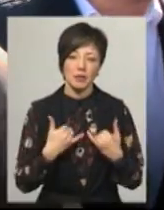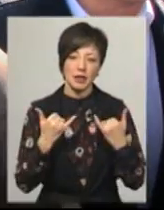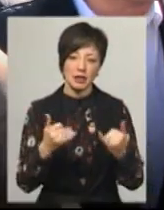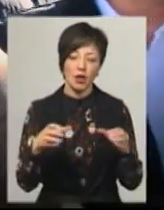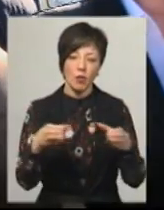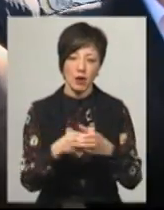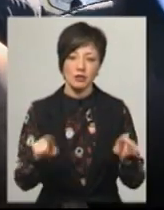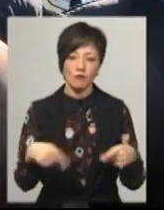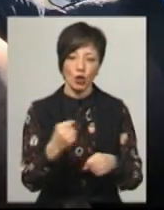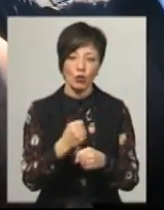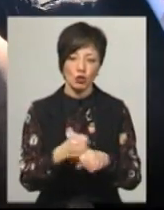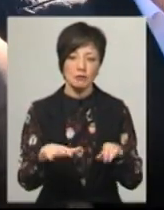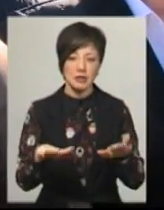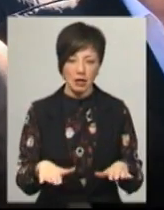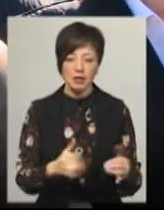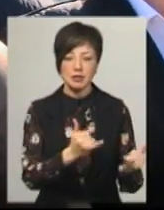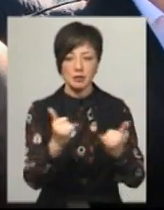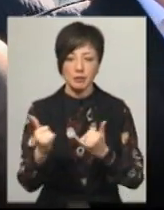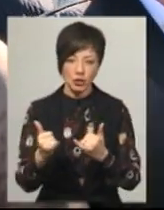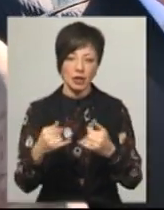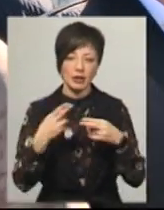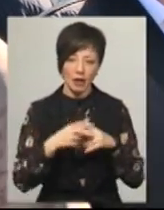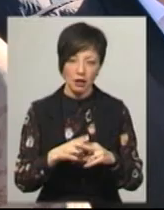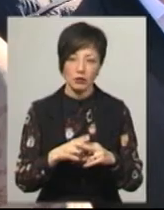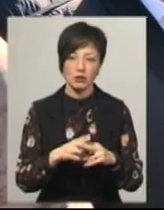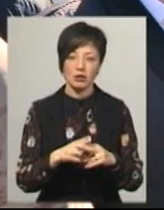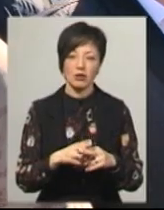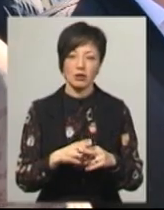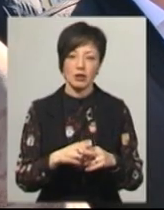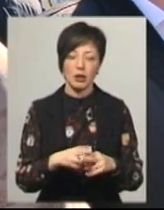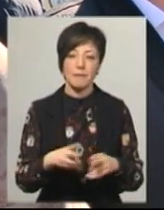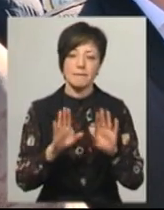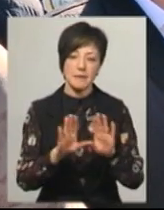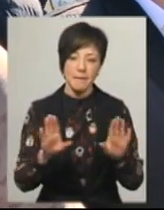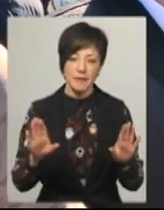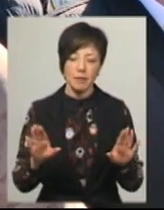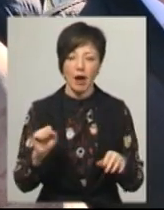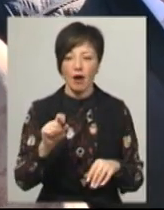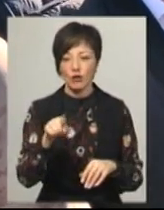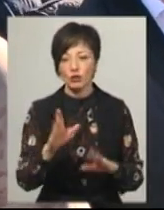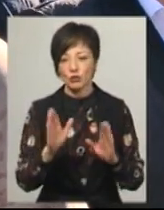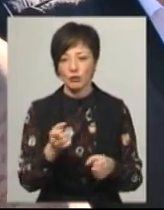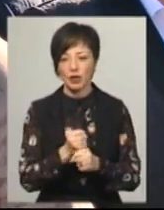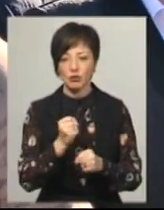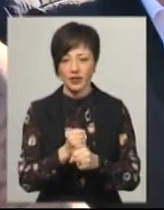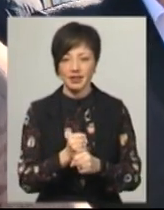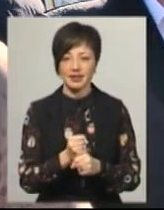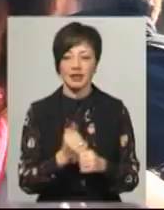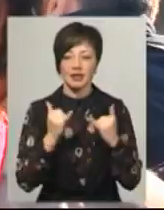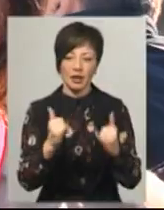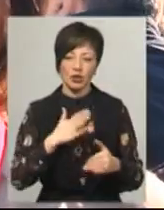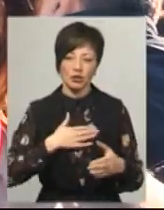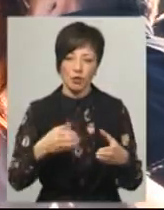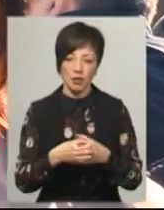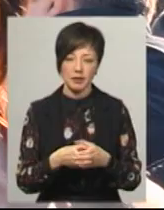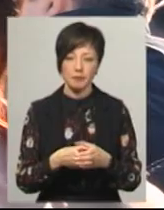створили робочі місця, ми забезпечили їх орхтехнікою і меблями, а вони вже будуть працювати на нашу